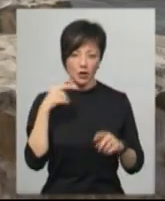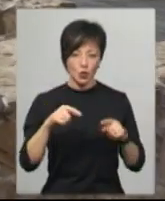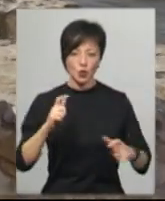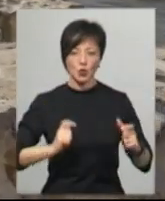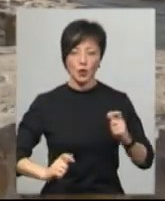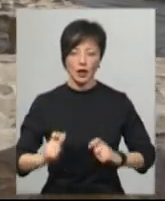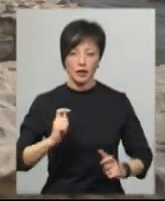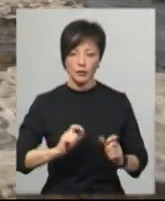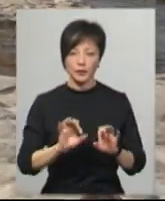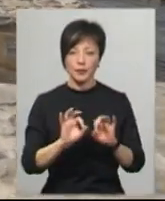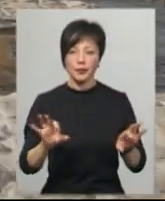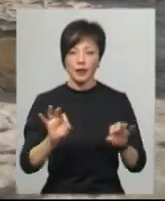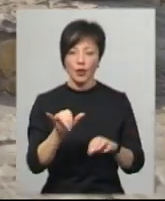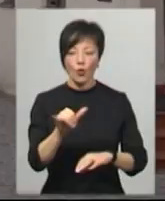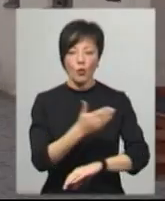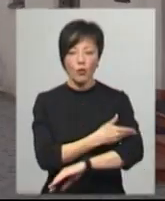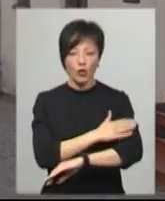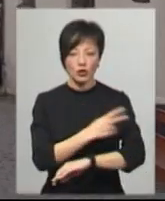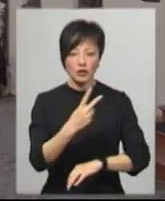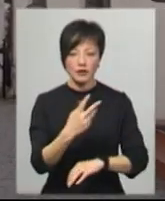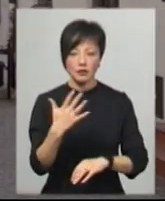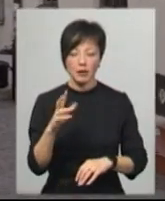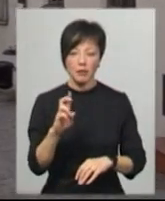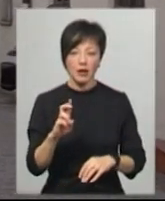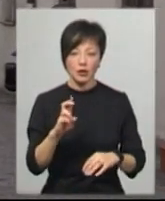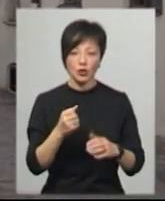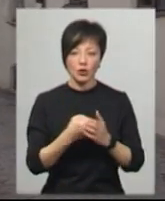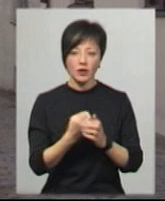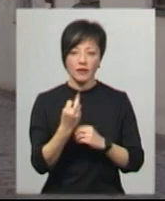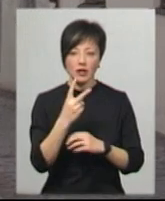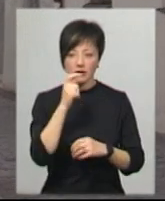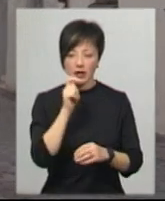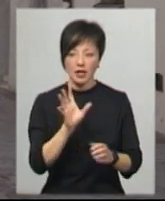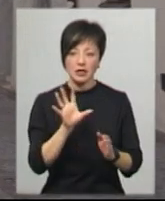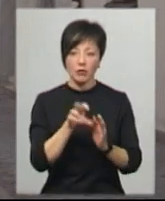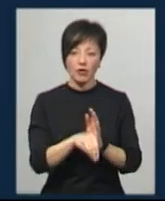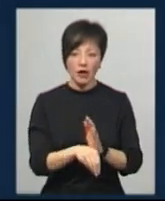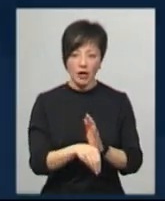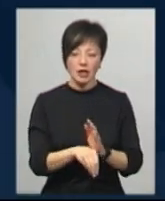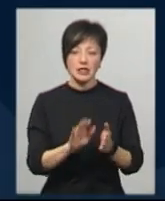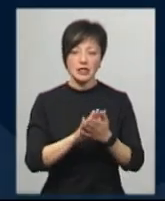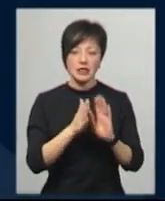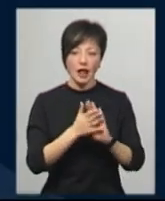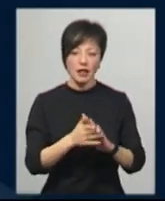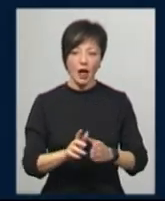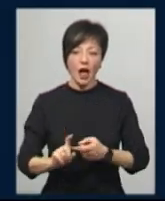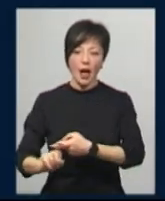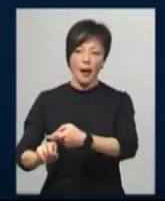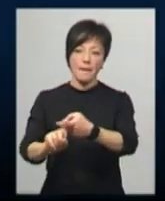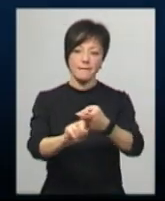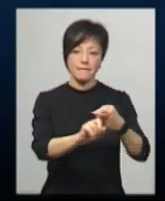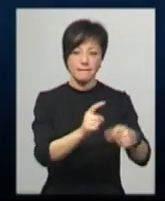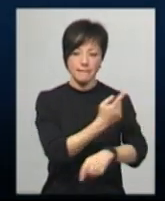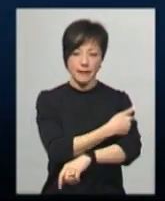Владислав розповідає, у Польщі з 25 березня до 12 квітня запровадили стан епідемії. Зробили такий повномасштабний